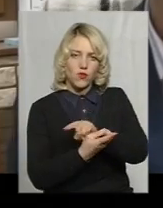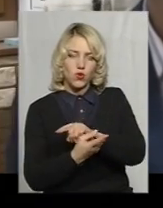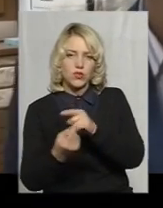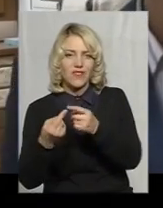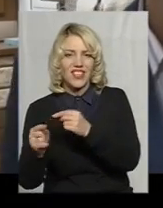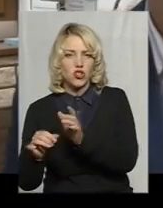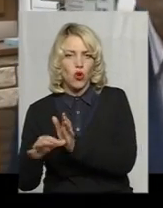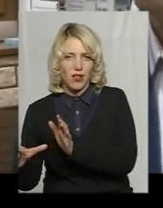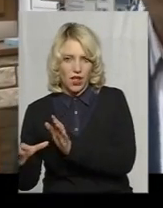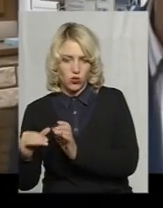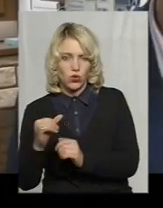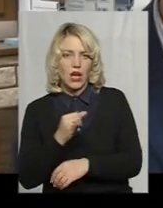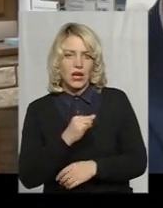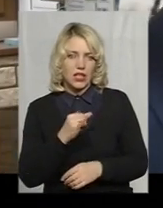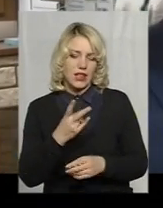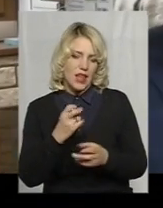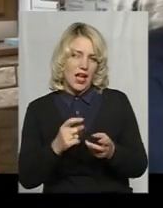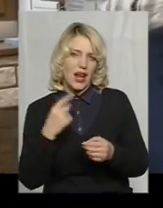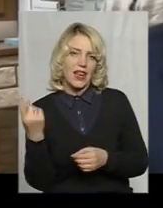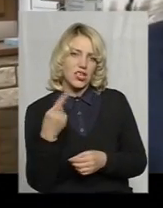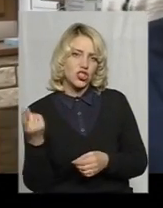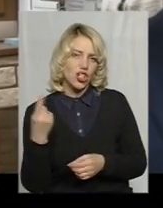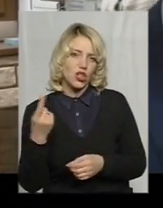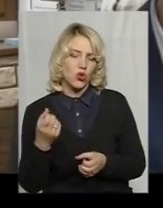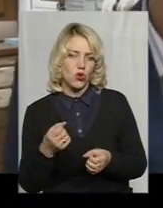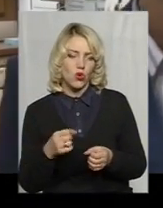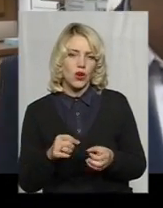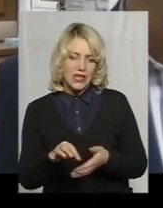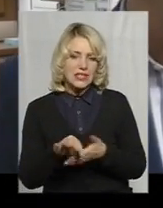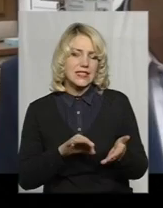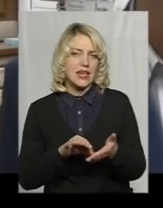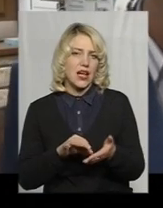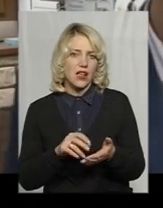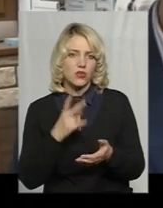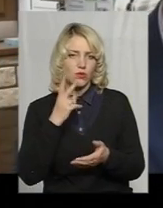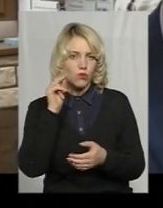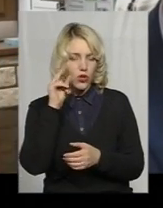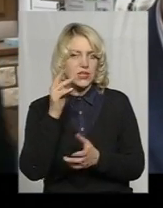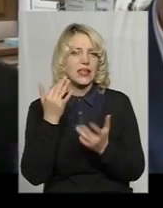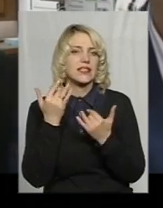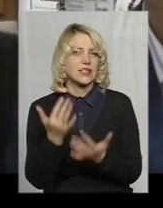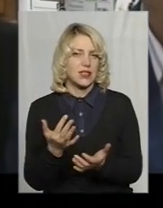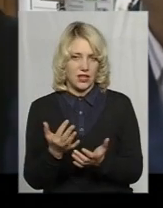енергію, і на лічильнику відразу відображаються показники, скільки